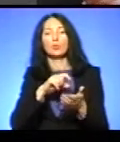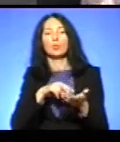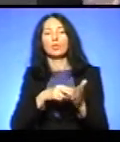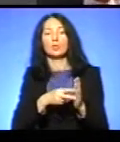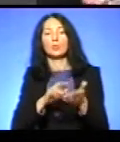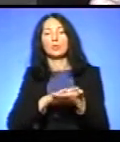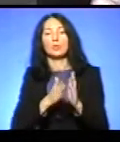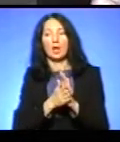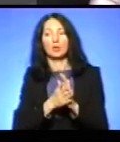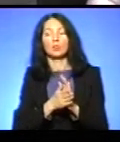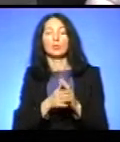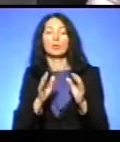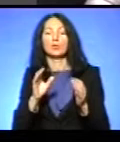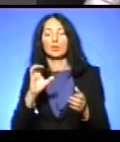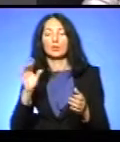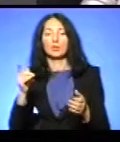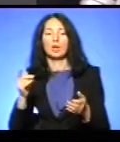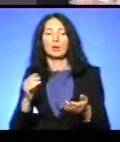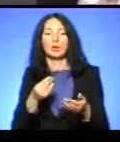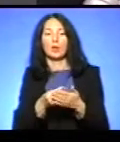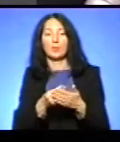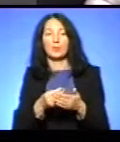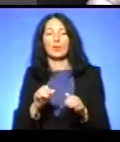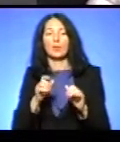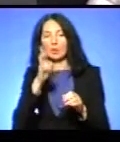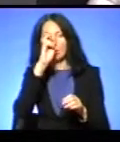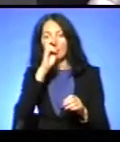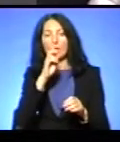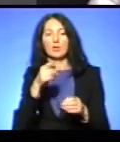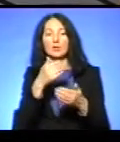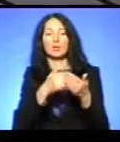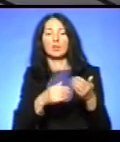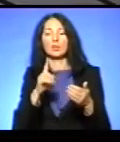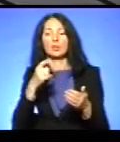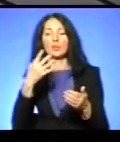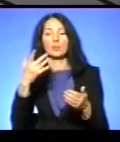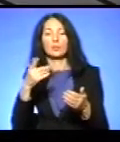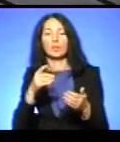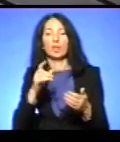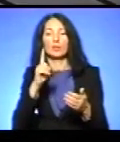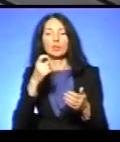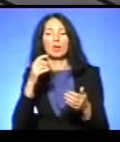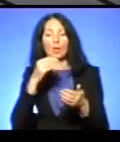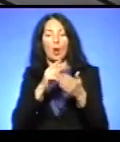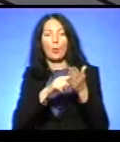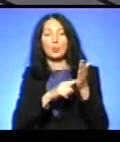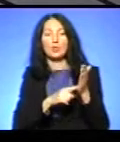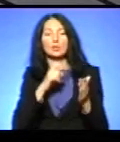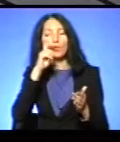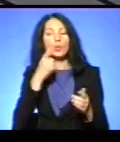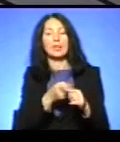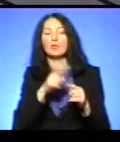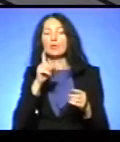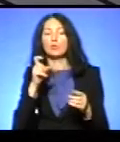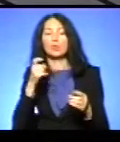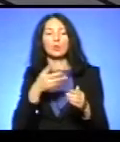От він складається з 145 позицій, Україна там в сотню не входить. Мені здається, чим гірший рівень